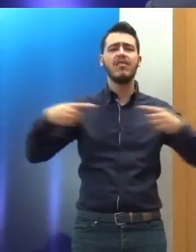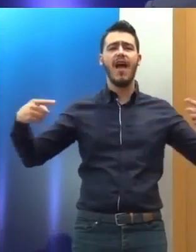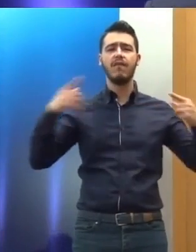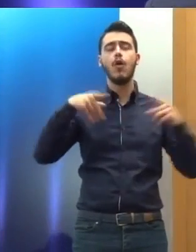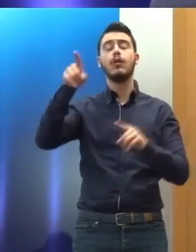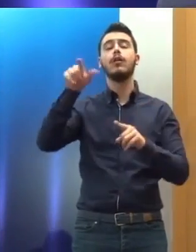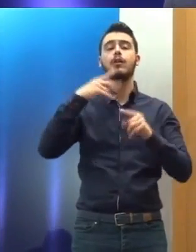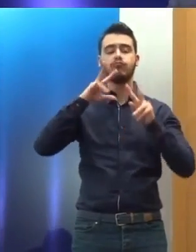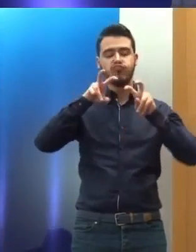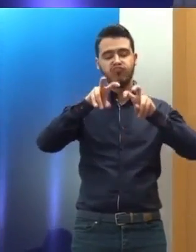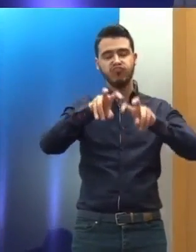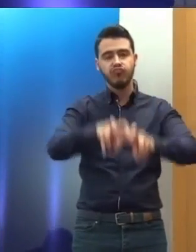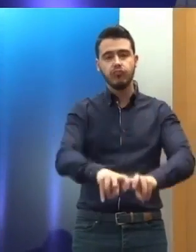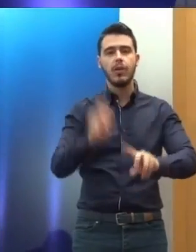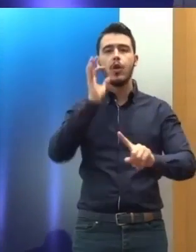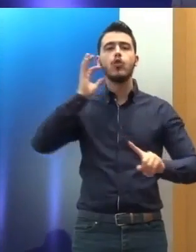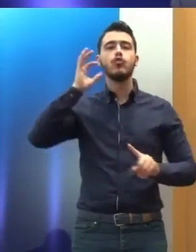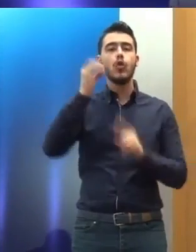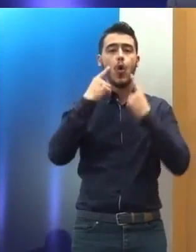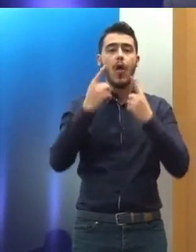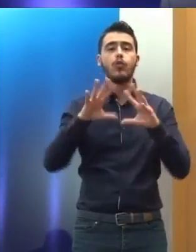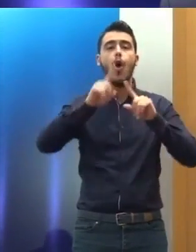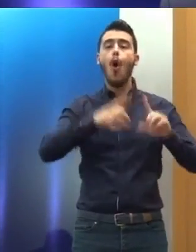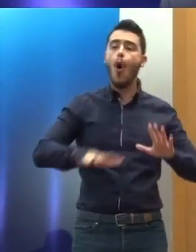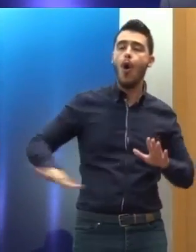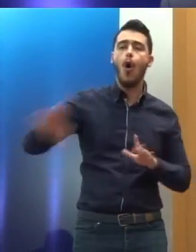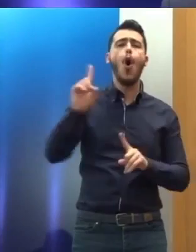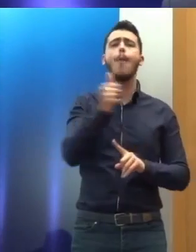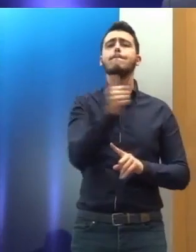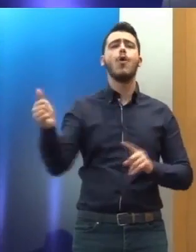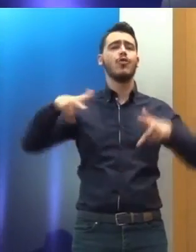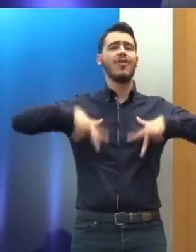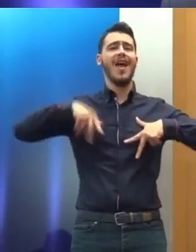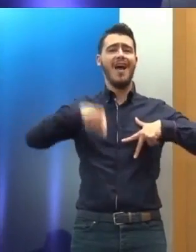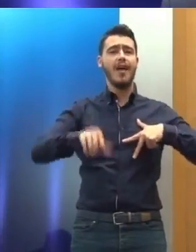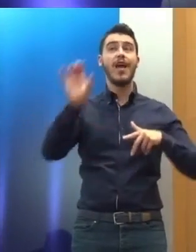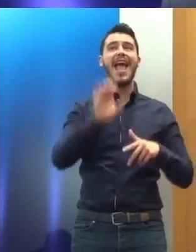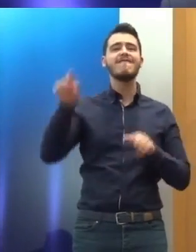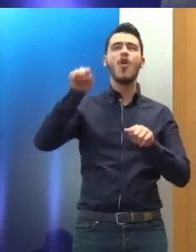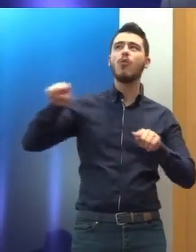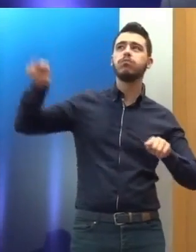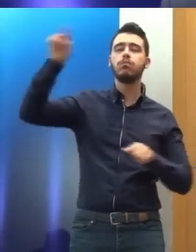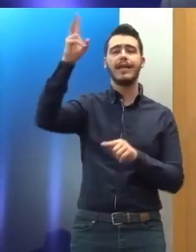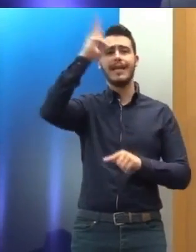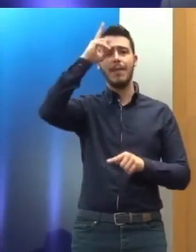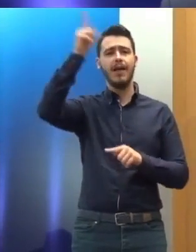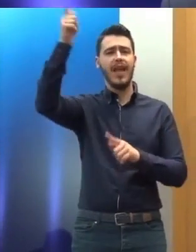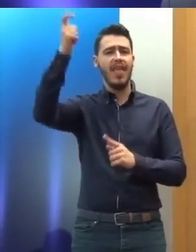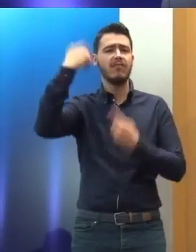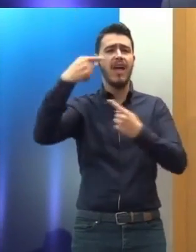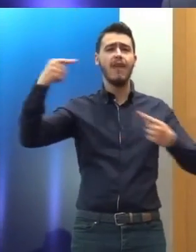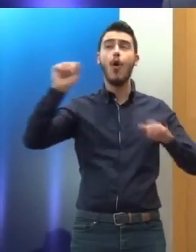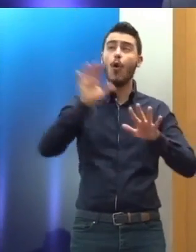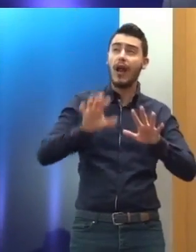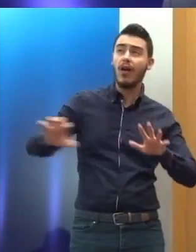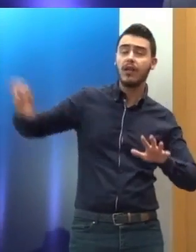οικονομικών δικαιωμάτων όλοι οι ευλεκόμενοι, όχι μόνο το κράτος που δανείζεται και που βεβαίως έχει την κύρια ευθύνη για το σεβασμό των